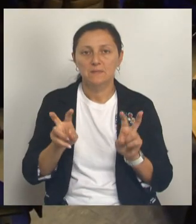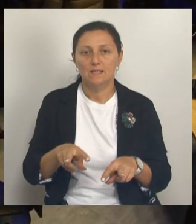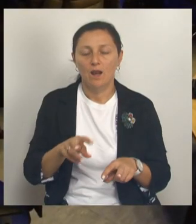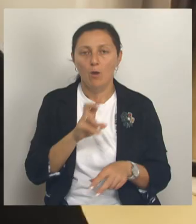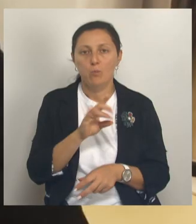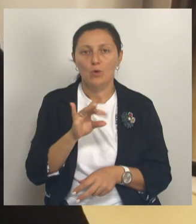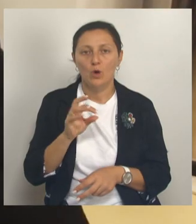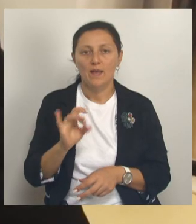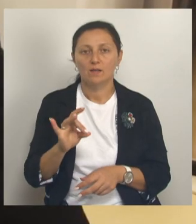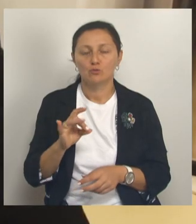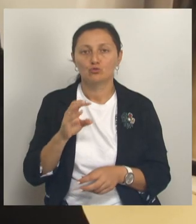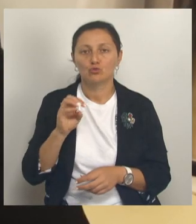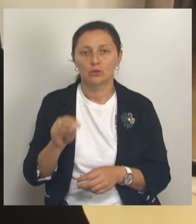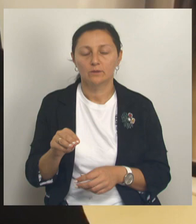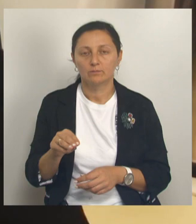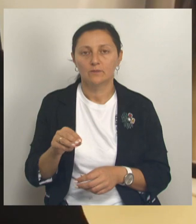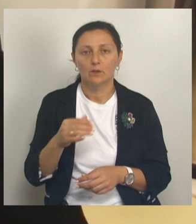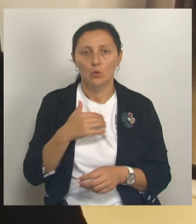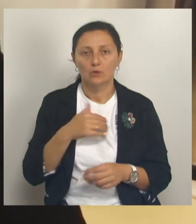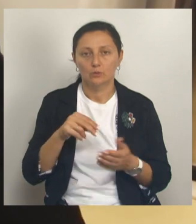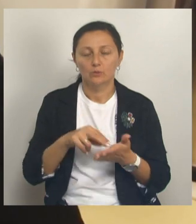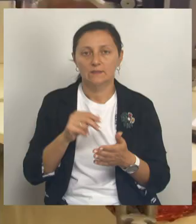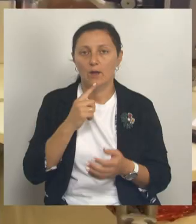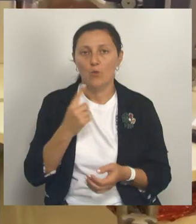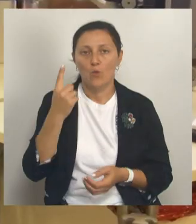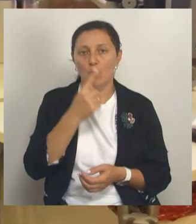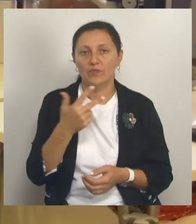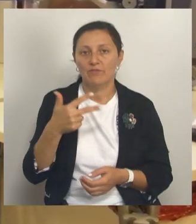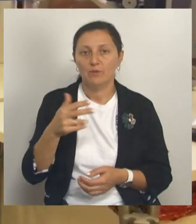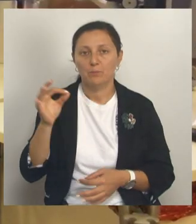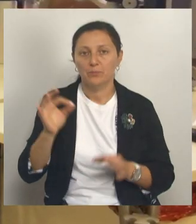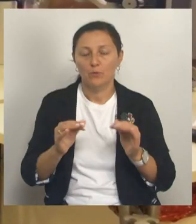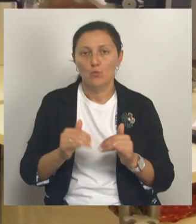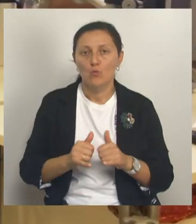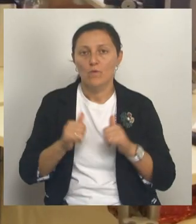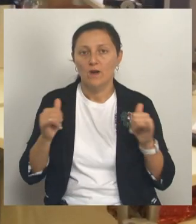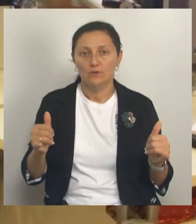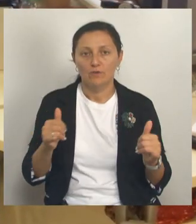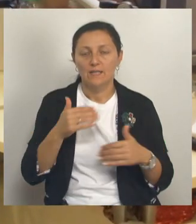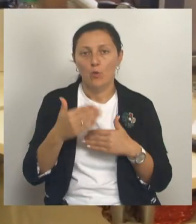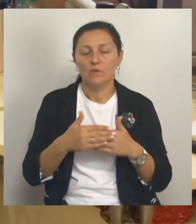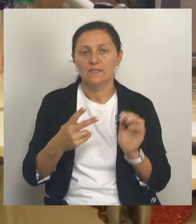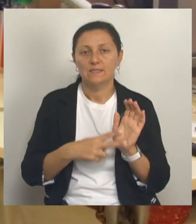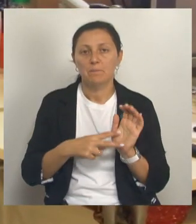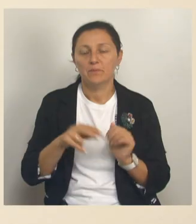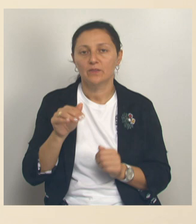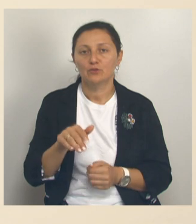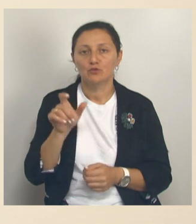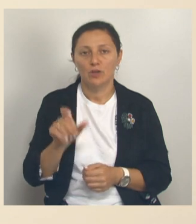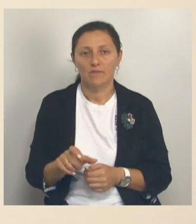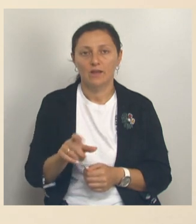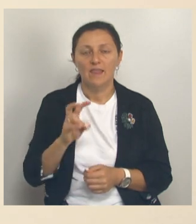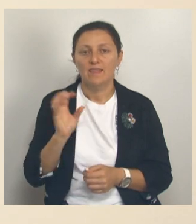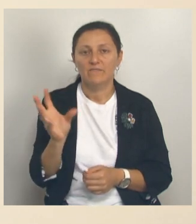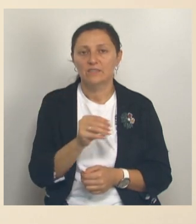нашей области число их владельцев растет двузначными темпами. За год почти на 30% или на 70 тысяч человек. Но далеко не все эти люди реально